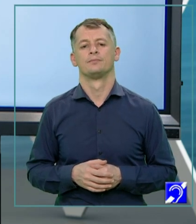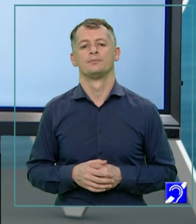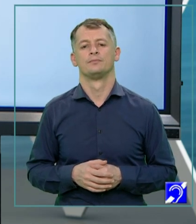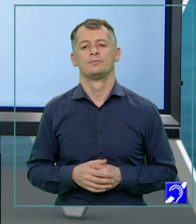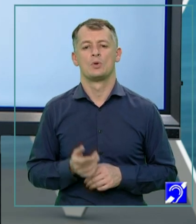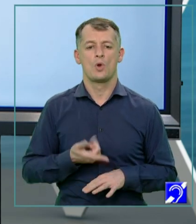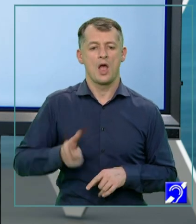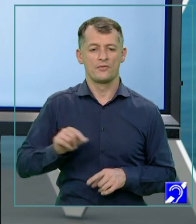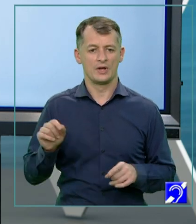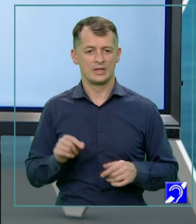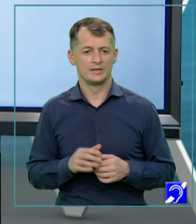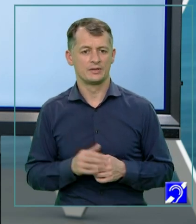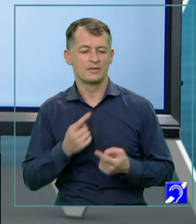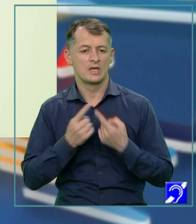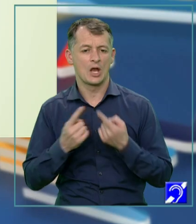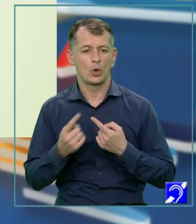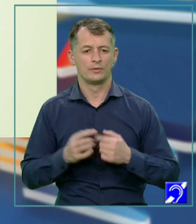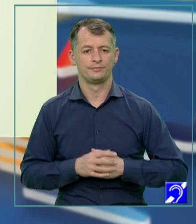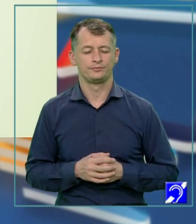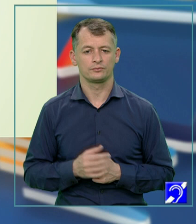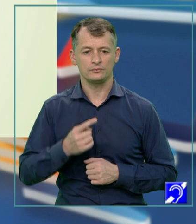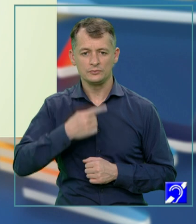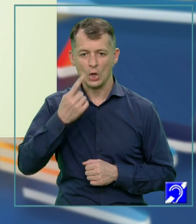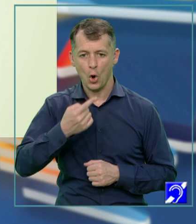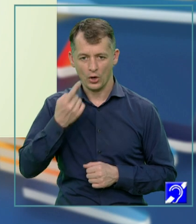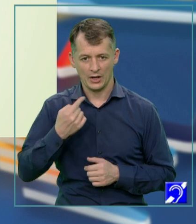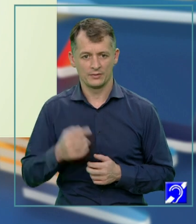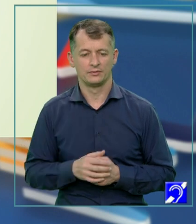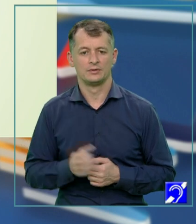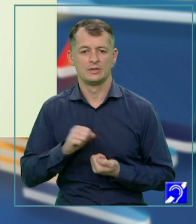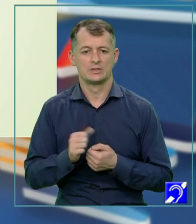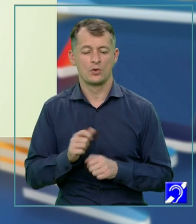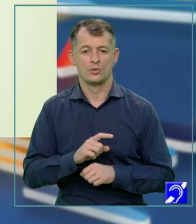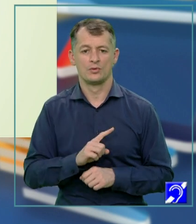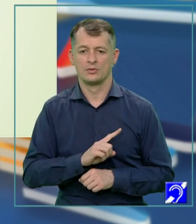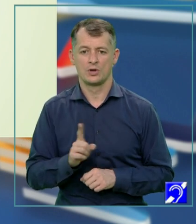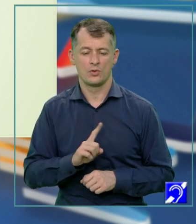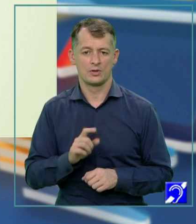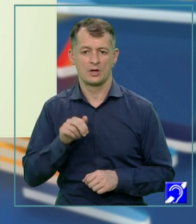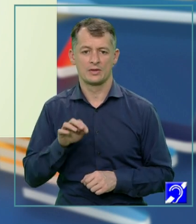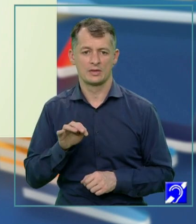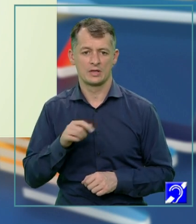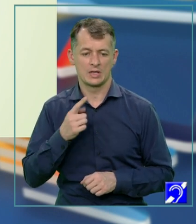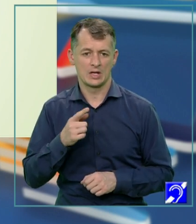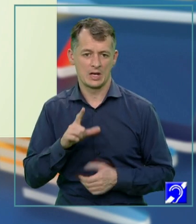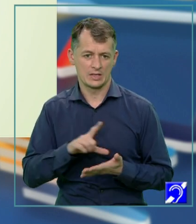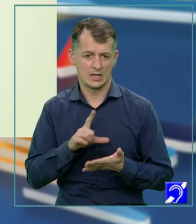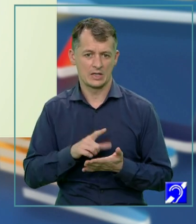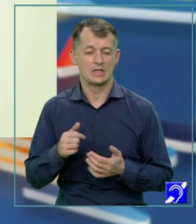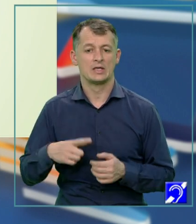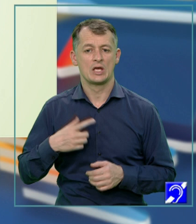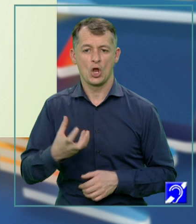Un alt tip de dialog oral sau de text non-literar este conferința de presă. E bine să vă